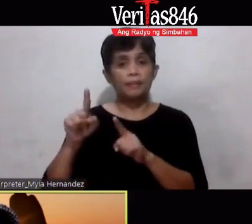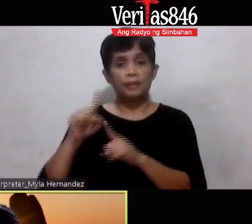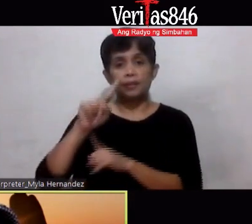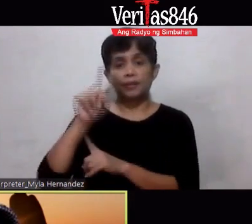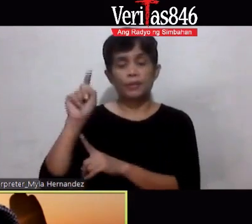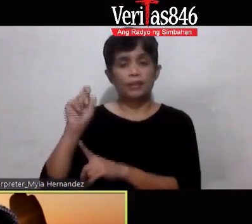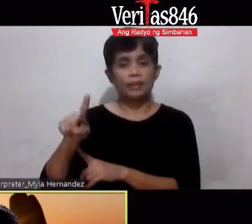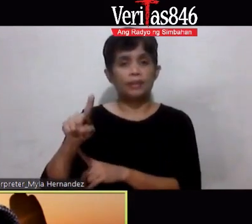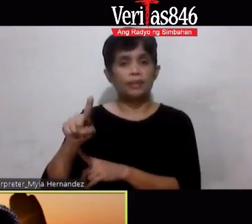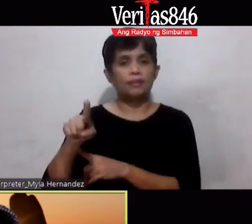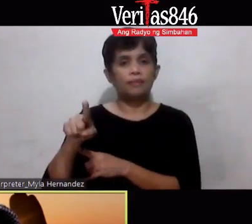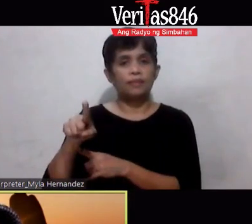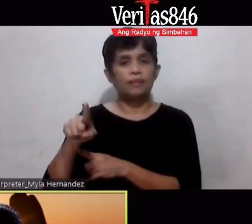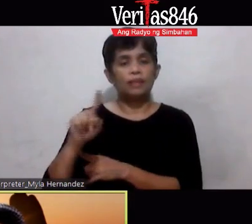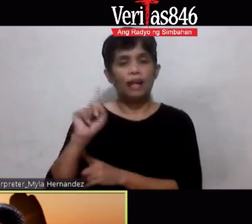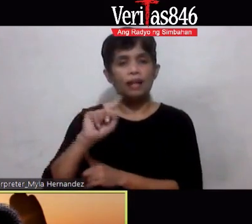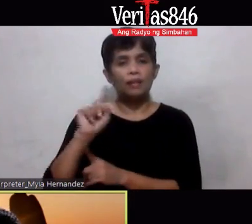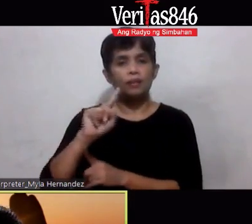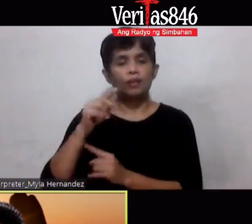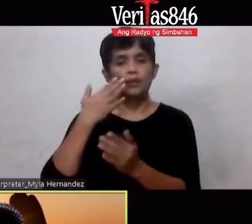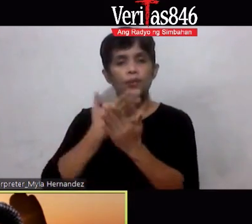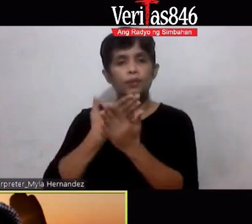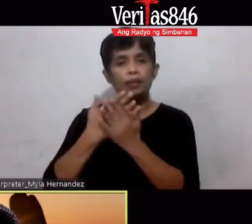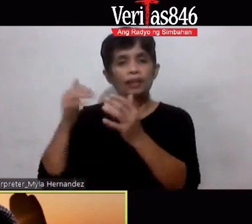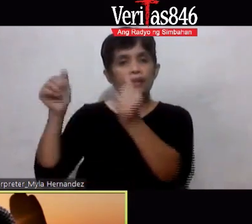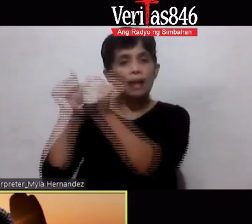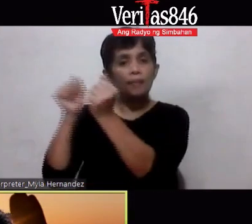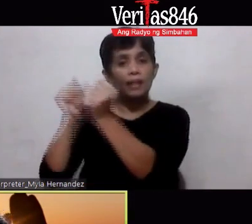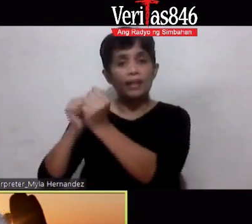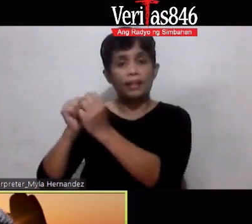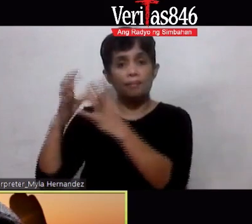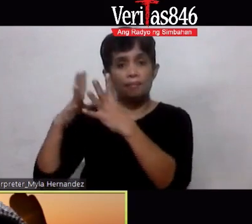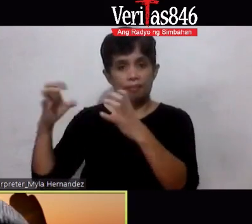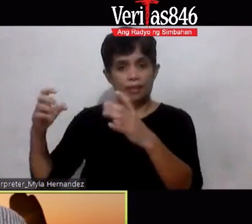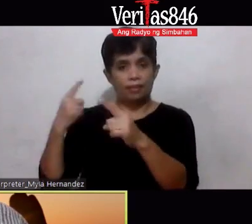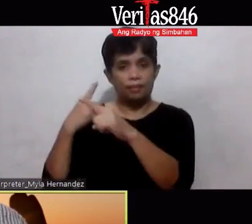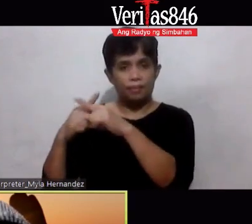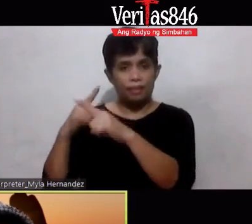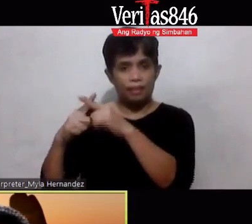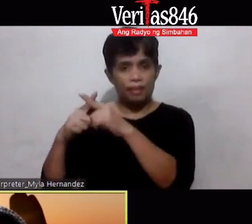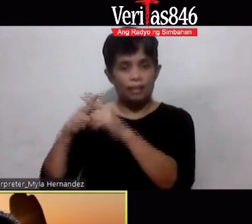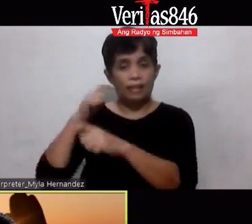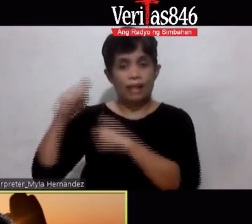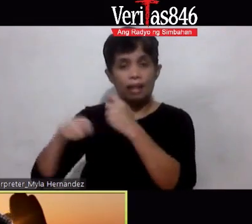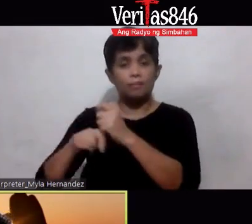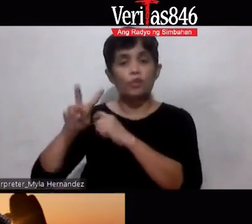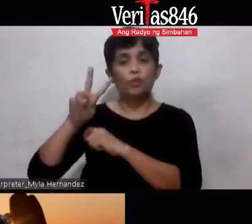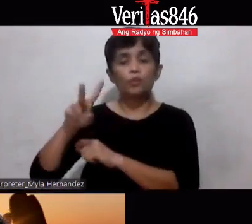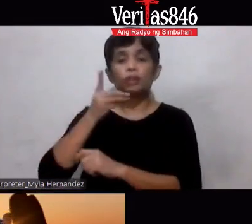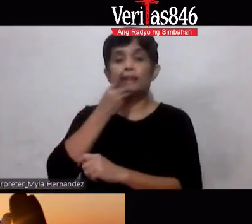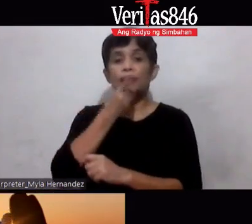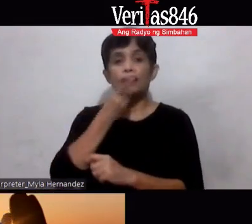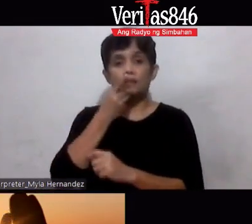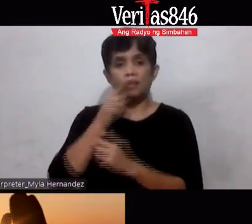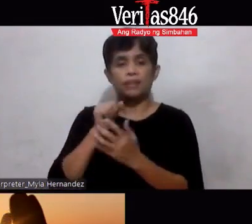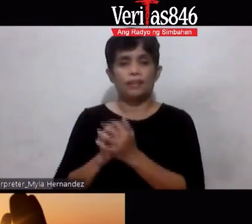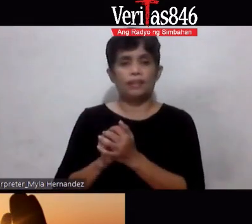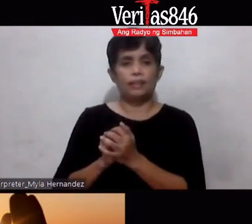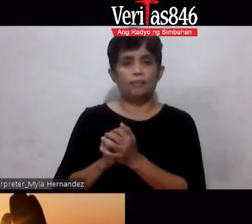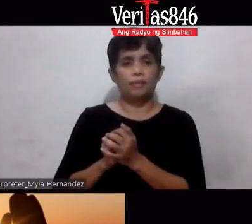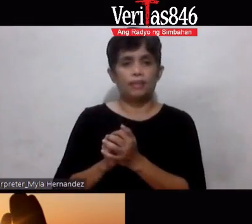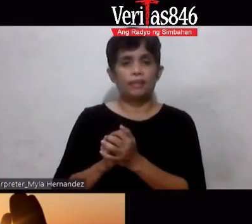kanina sabi niya ano po ba ang magandang kasama ng Ampalaya Plus sa type 2 diabetic Sa type 2 diabetes